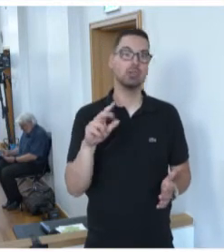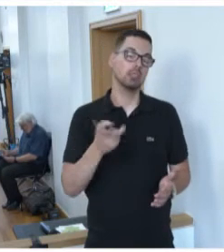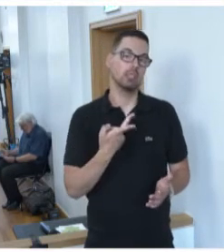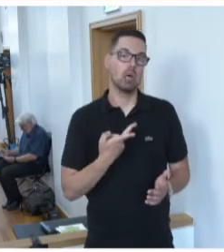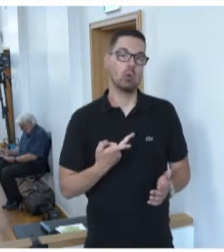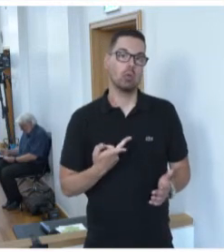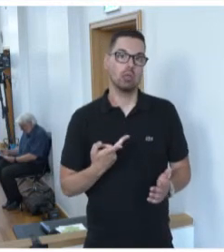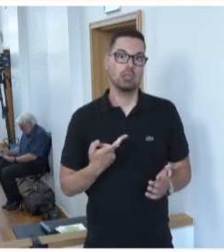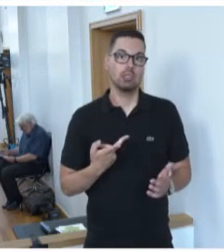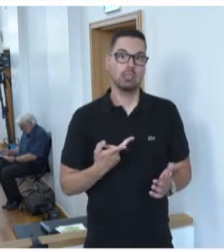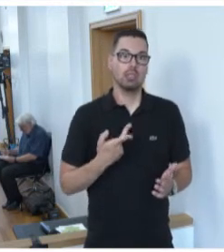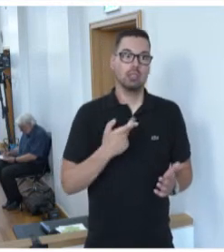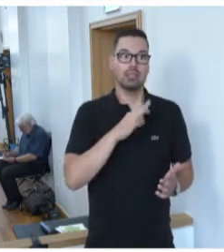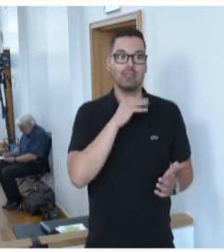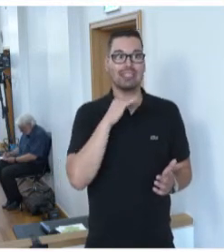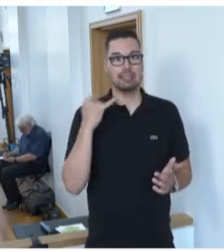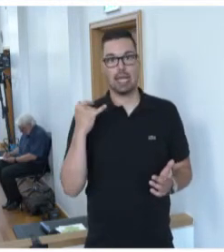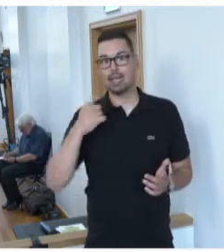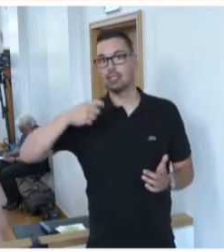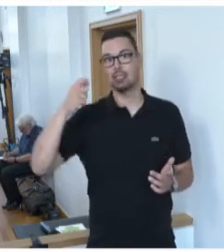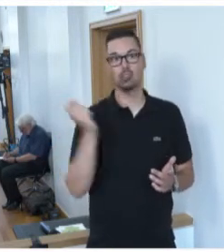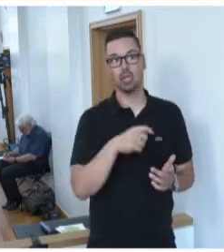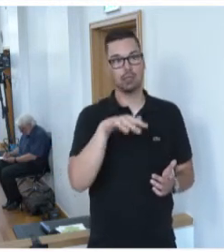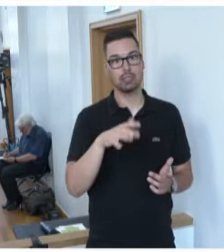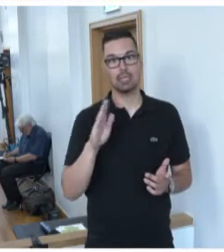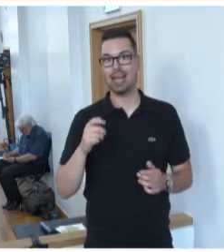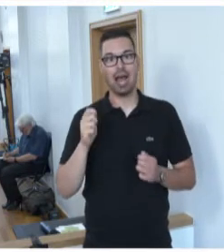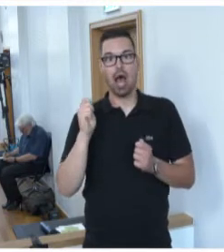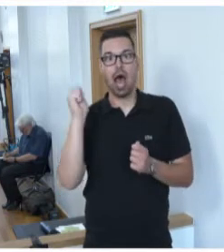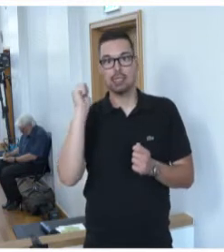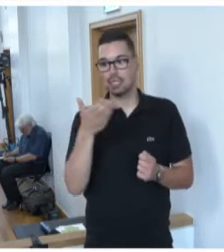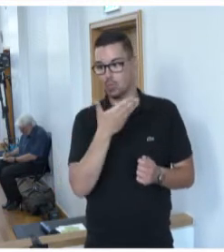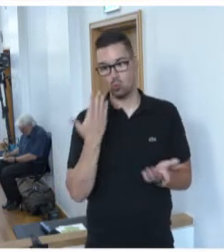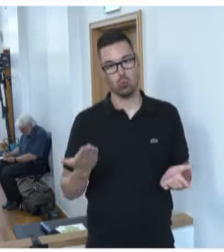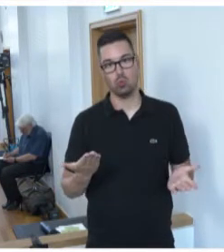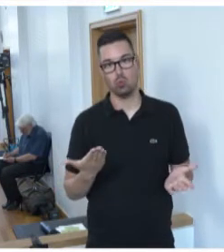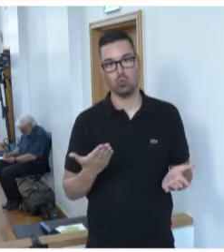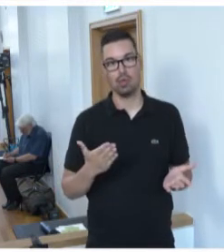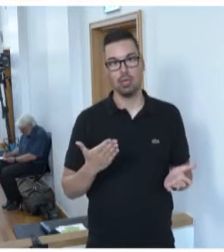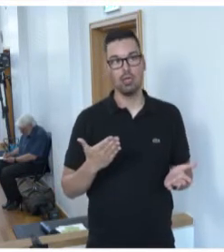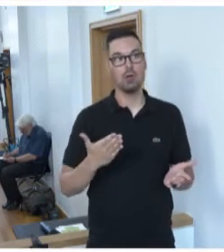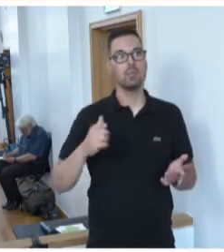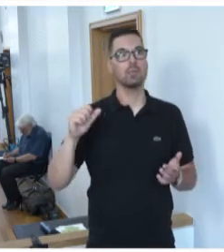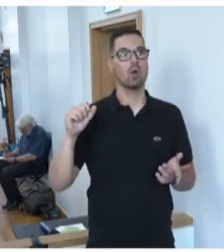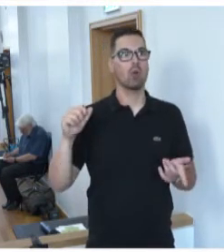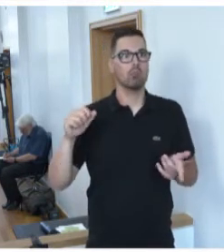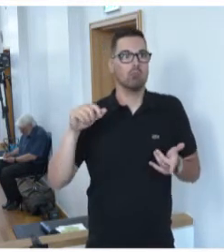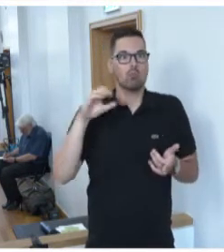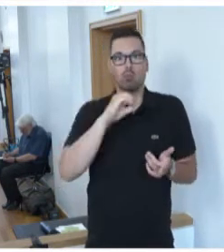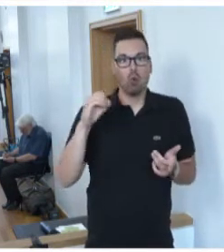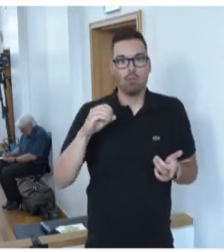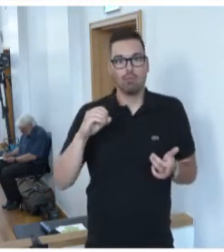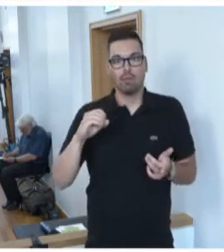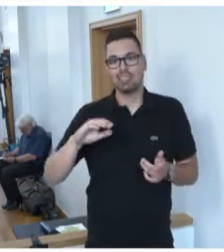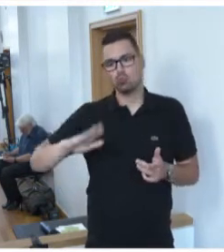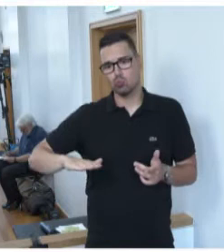gibt eine Vielzahl von Straftaten, die nicht zur Anzeige gebracht werden, weil die Opfer zu klein oder die Scham zu